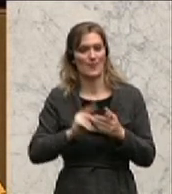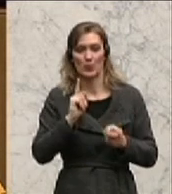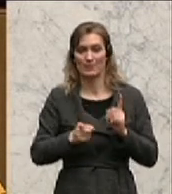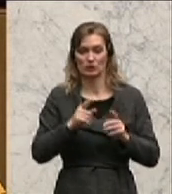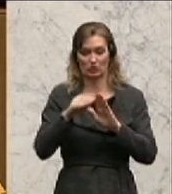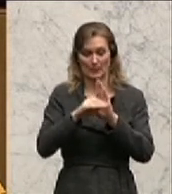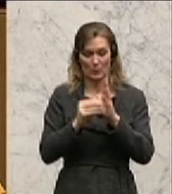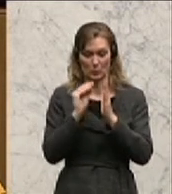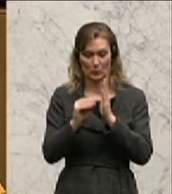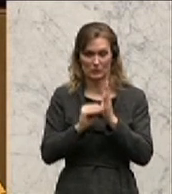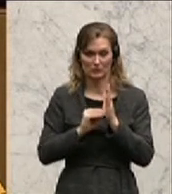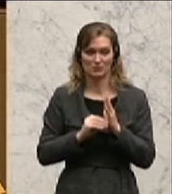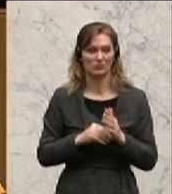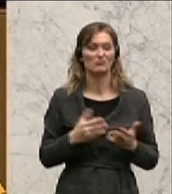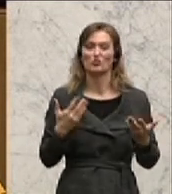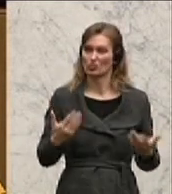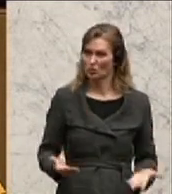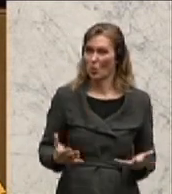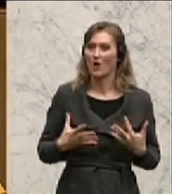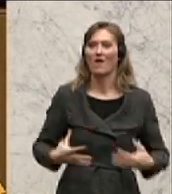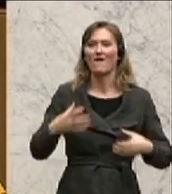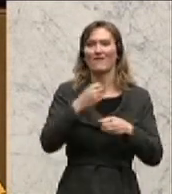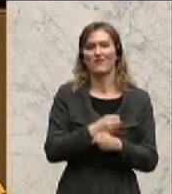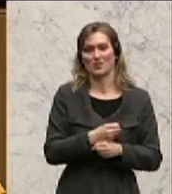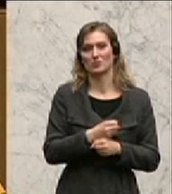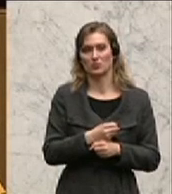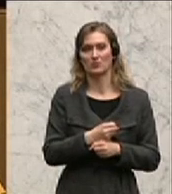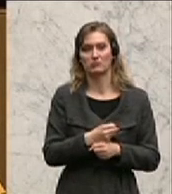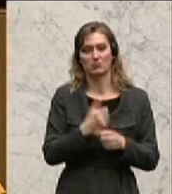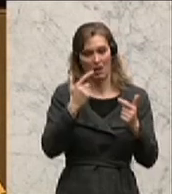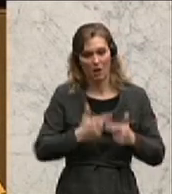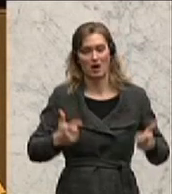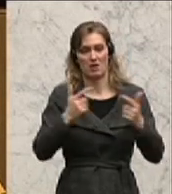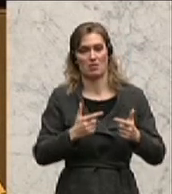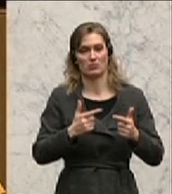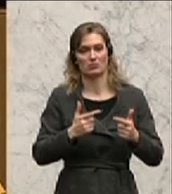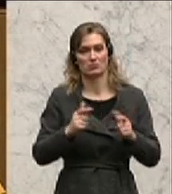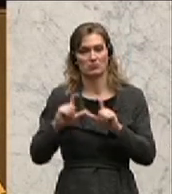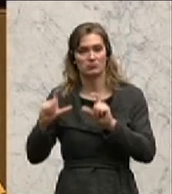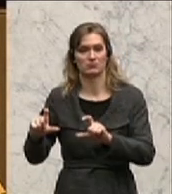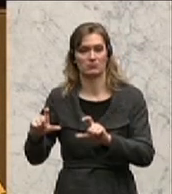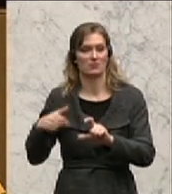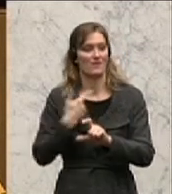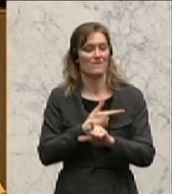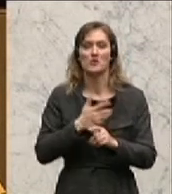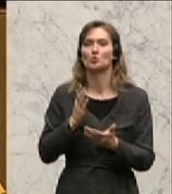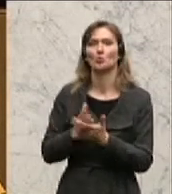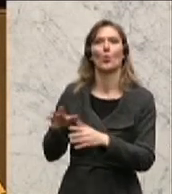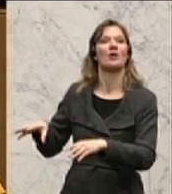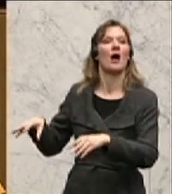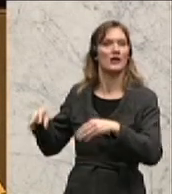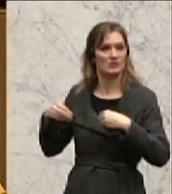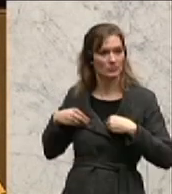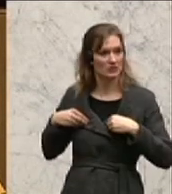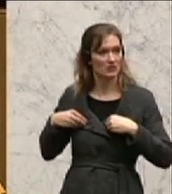aufgenommen. Und damit hat man eine Verfassungserklärung geschaffen, die wir akzeptiert haben und damit